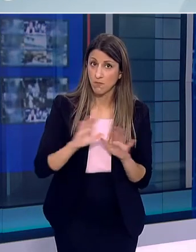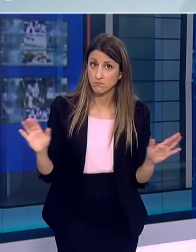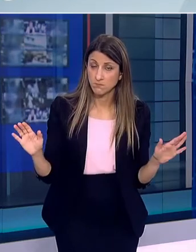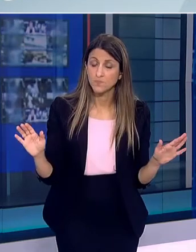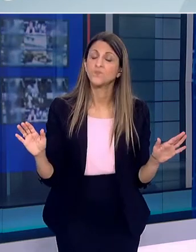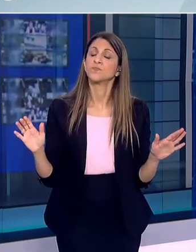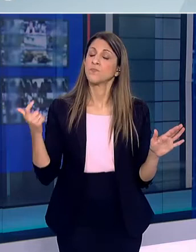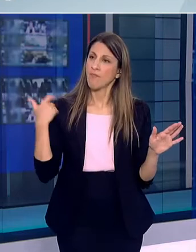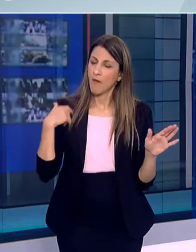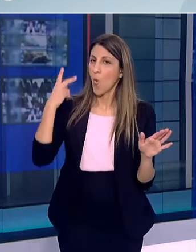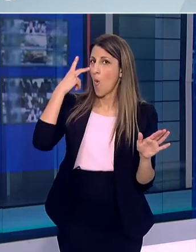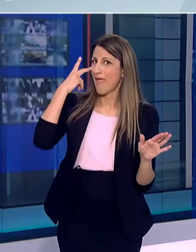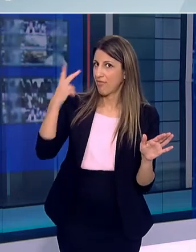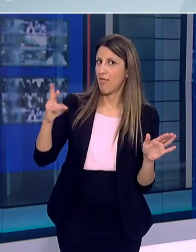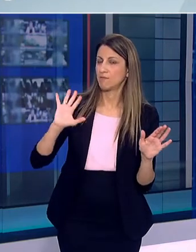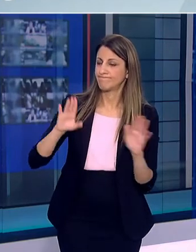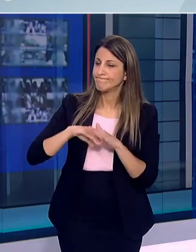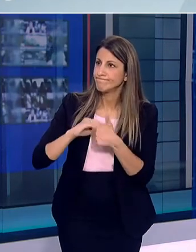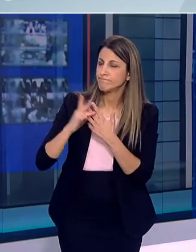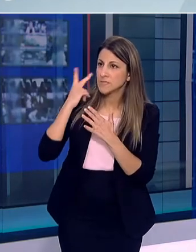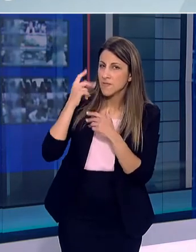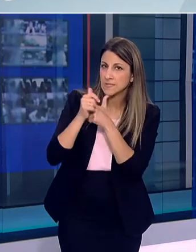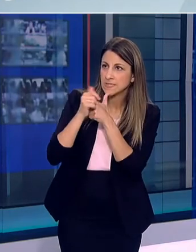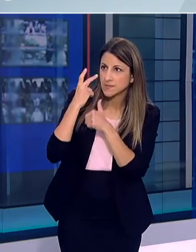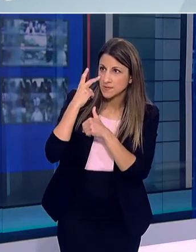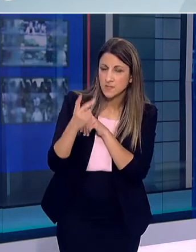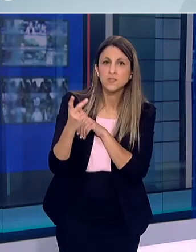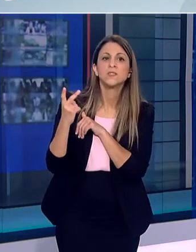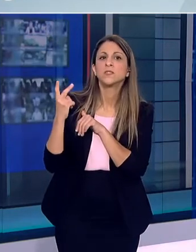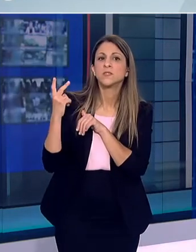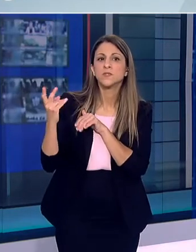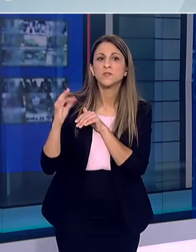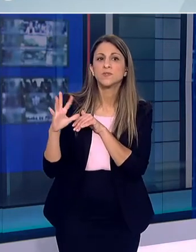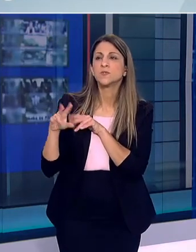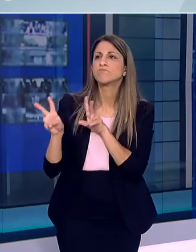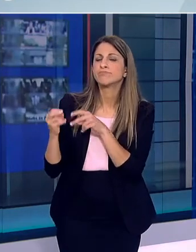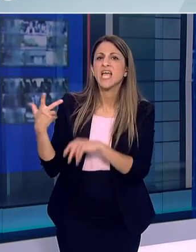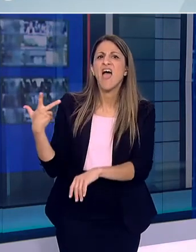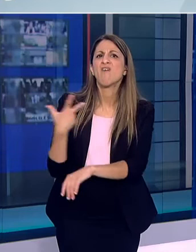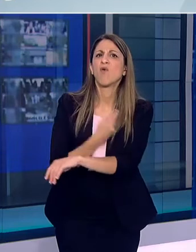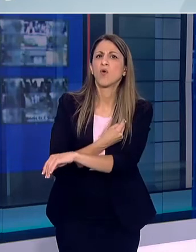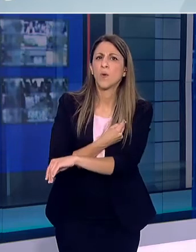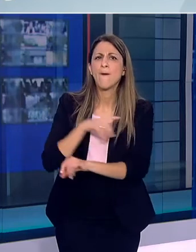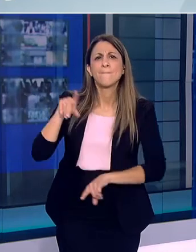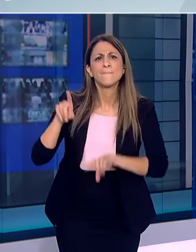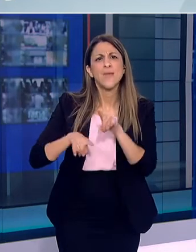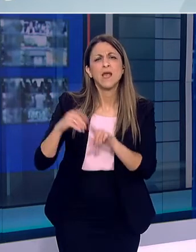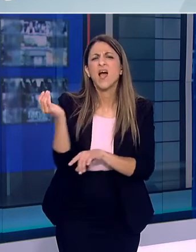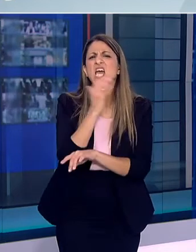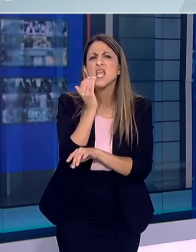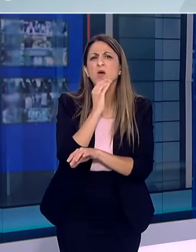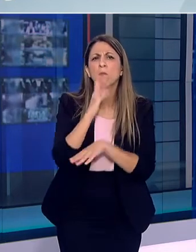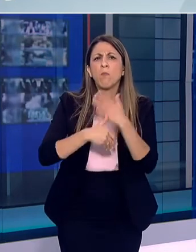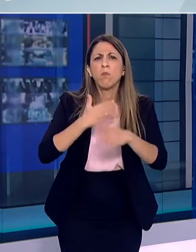εγώ με ενδιαφέρον Στα πλαίσια προσπαθειών για ανάπτυξη εμβολίου Να γίνονται κάποιες ταχύες κινήσεις από κάποιες